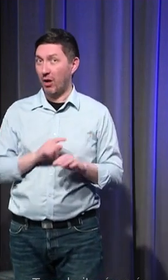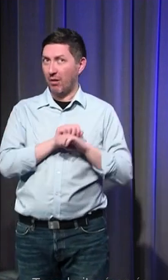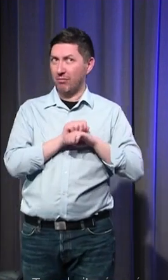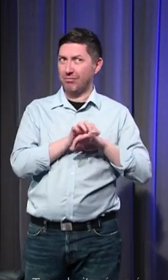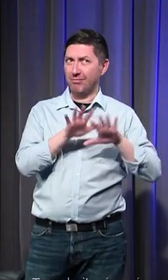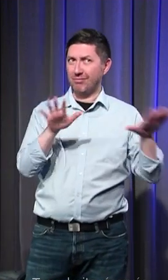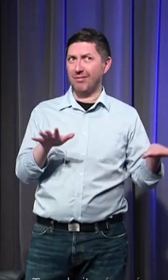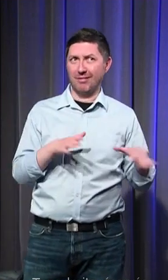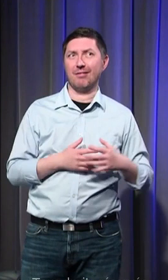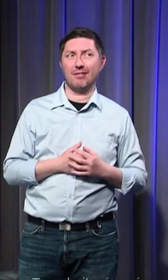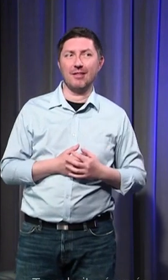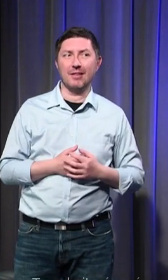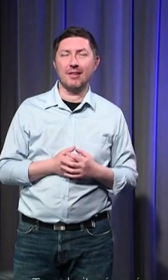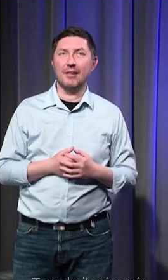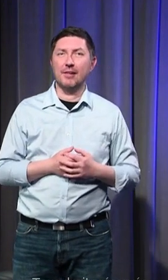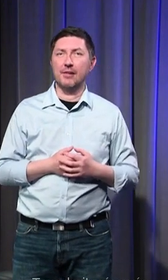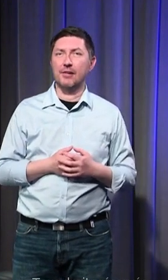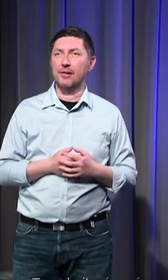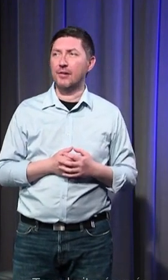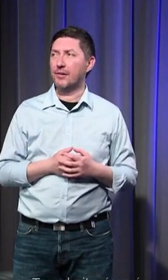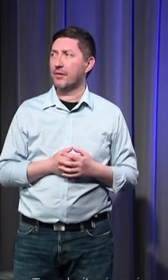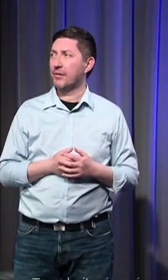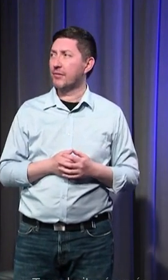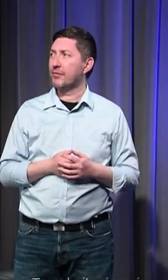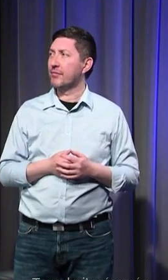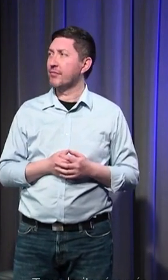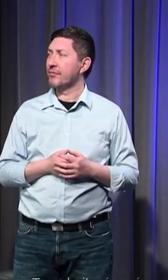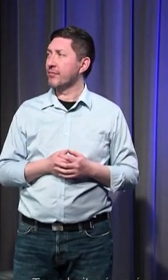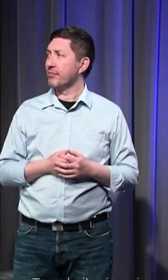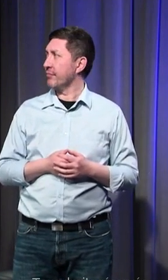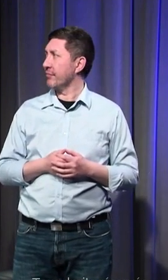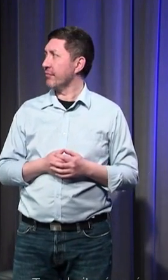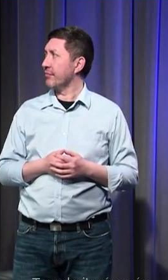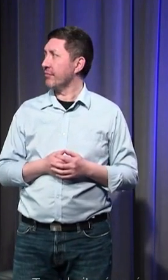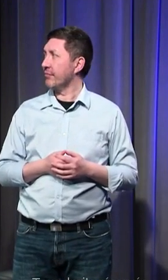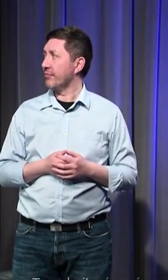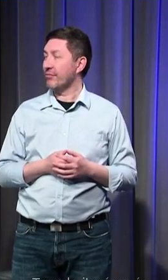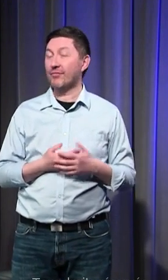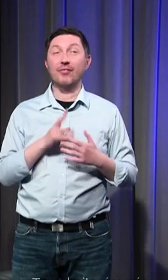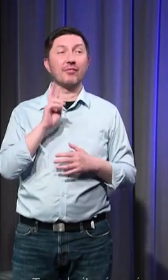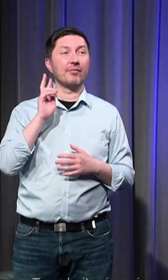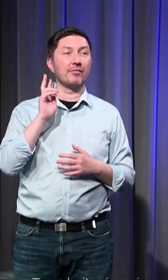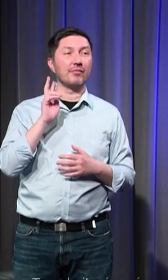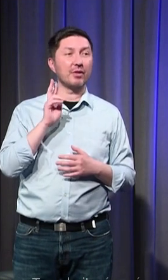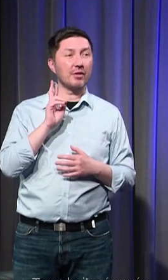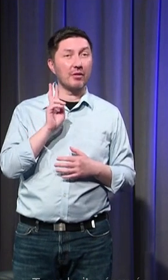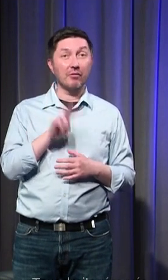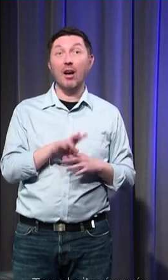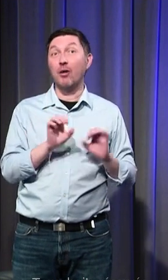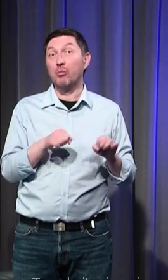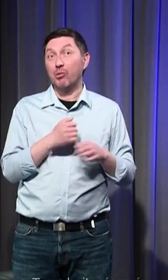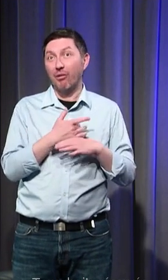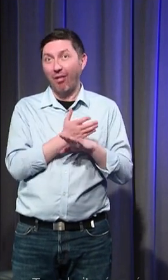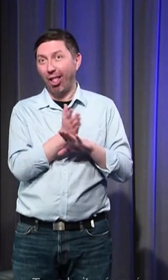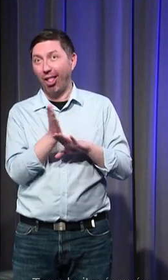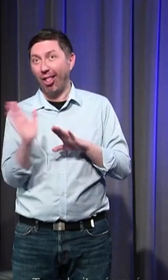partie de mes journées j'allais dire de mes nuits aussi mais ça pourrait porter un petit peu à indiquité mais de fait des fois on travaille un peu tard et